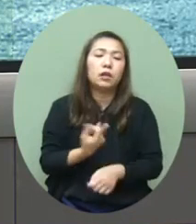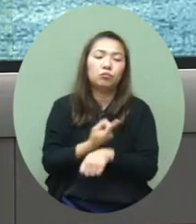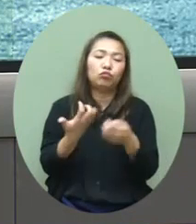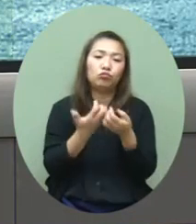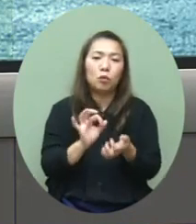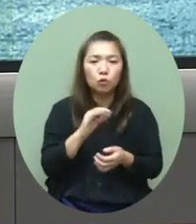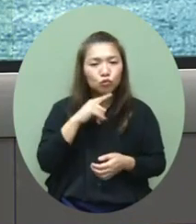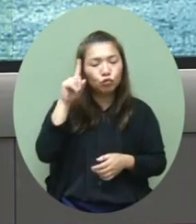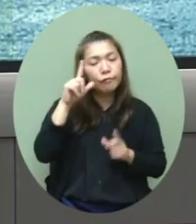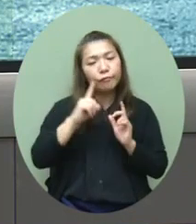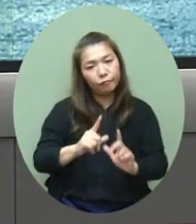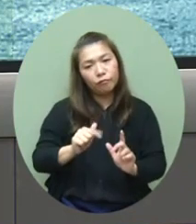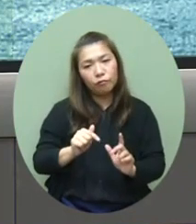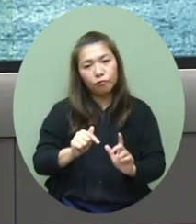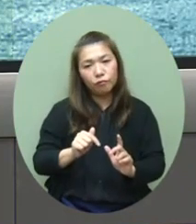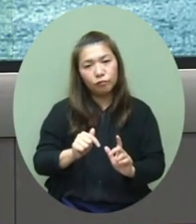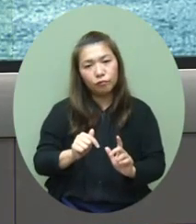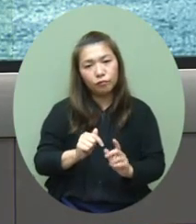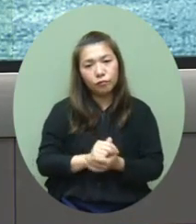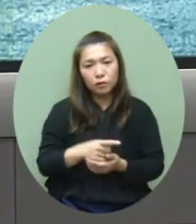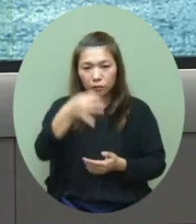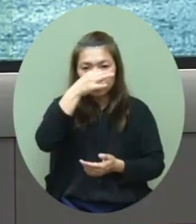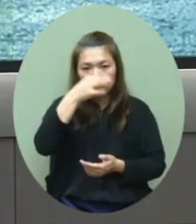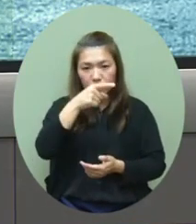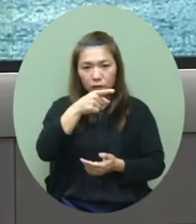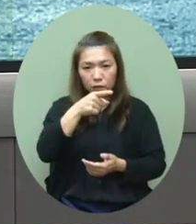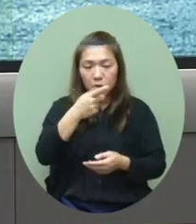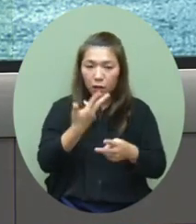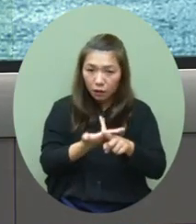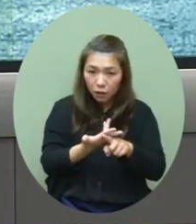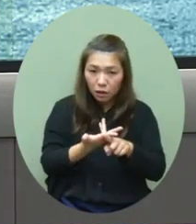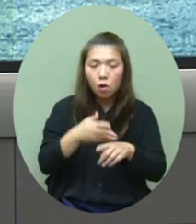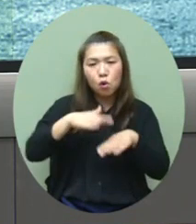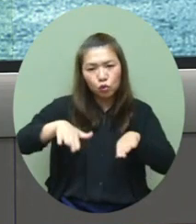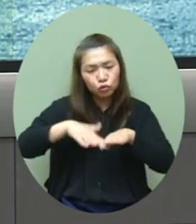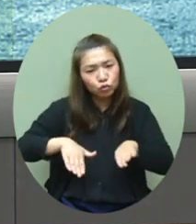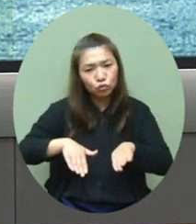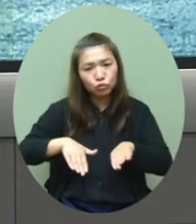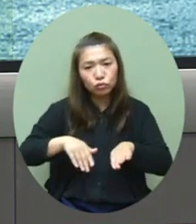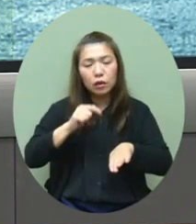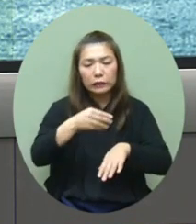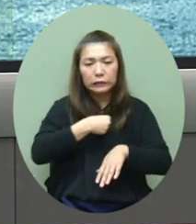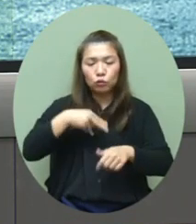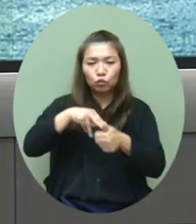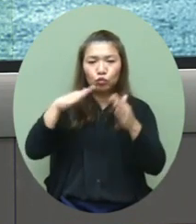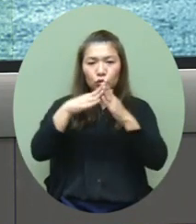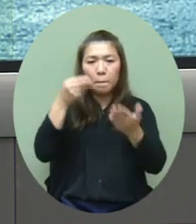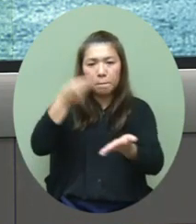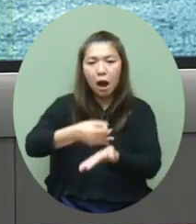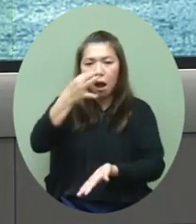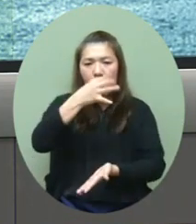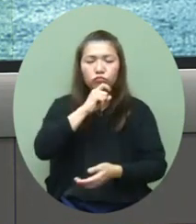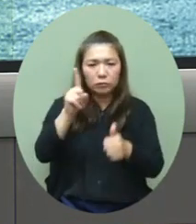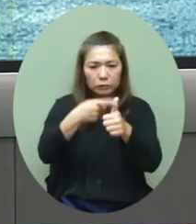都想回應其實我們藥物的品質和安全其實是我們醫管局採購藥物的